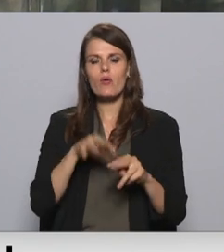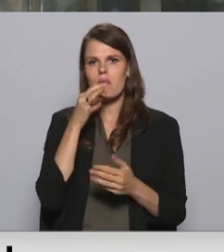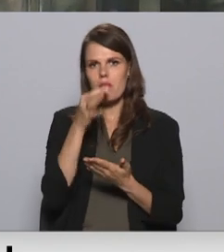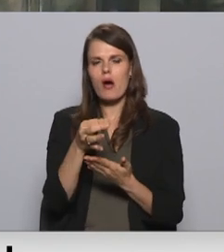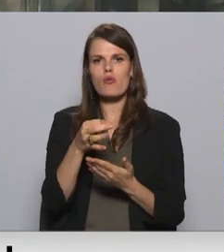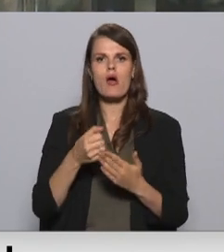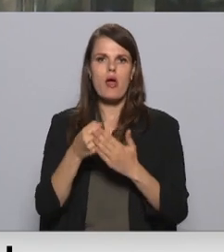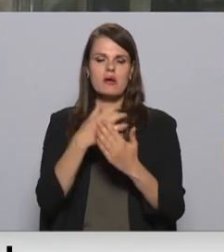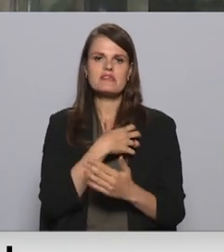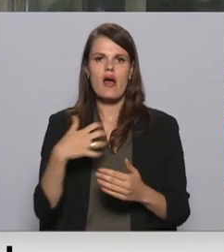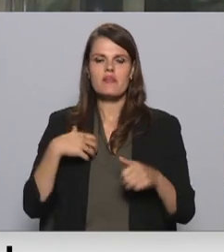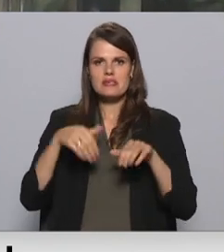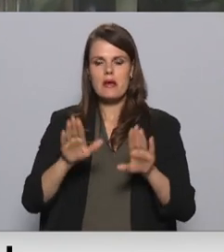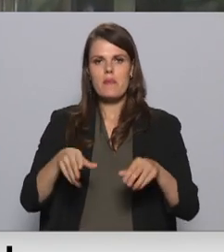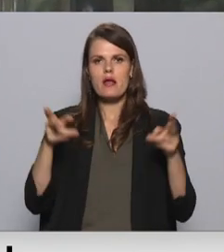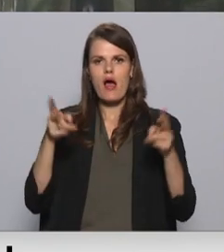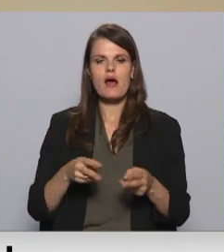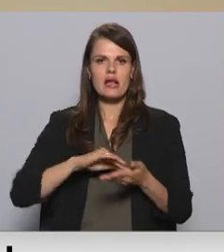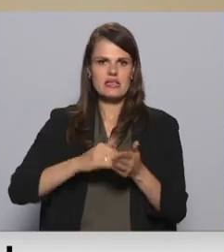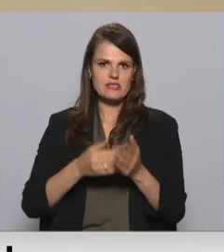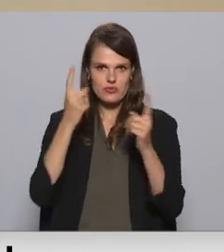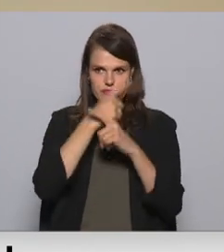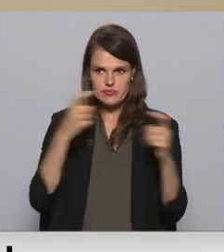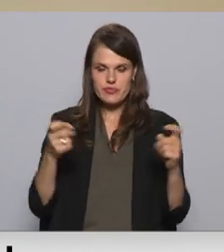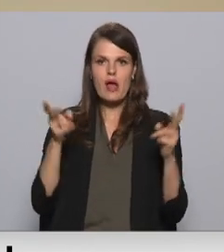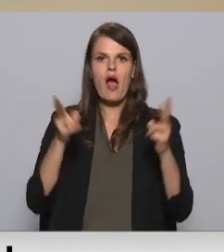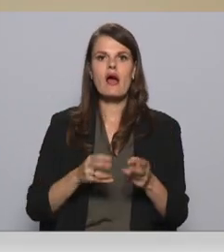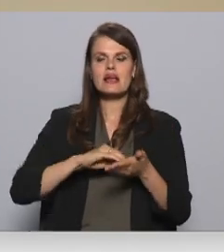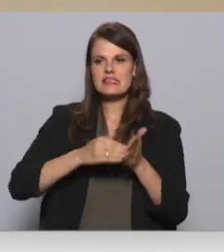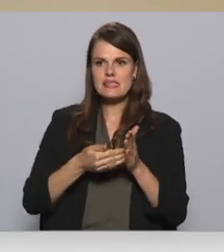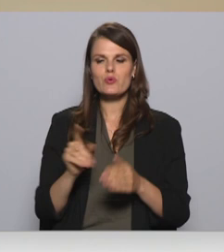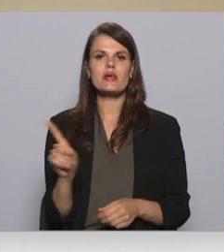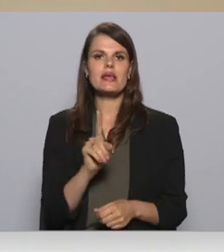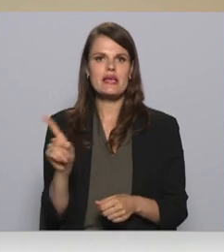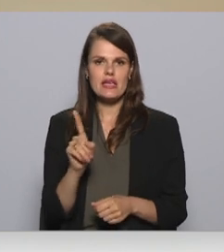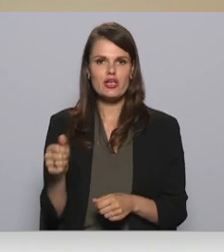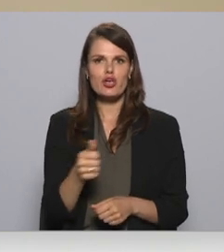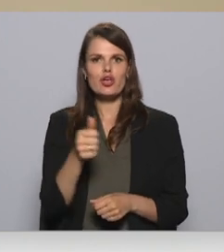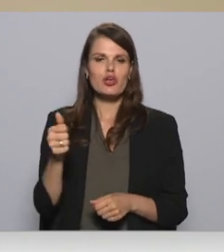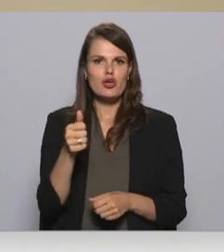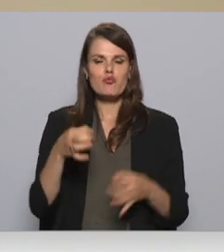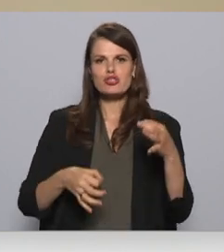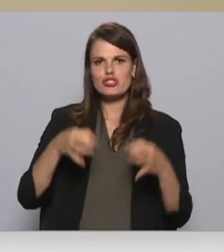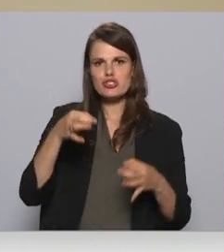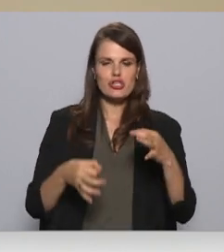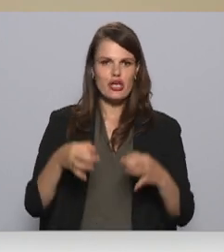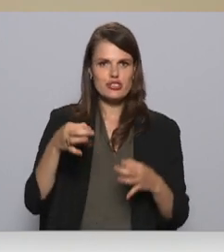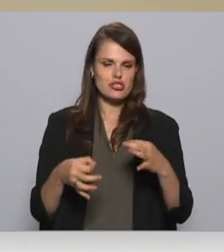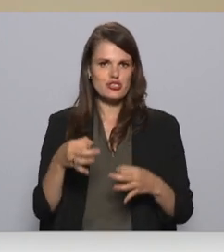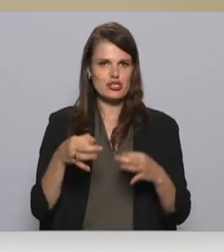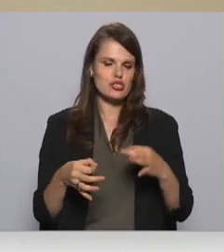lēmumam par ārkārtējās situācijas ieviešanu. ārkārtas situācija ir īpašs tiesisks režīmis,